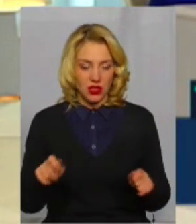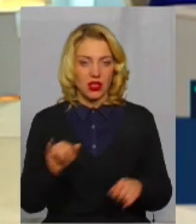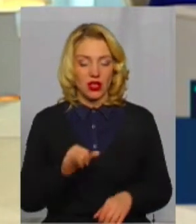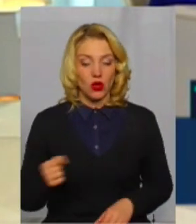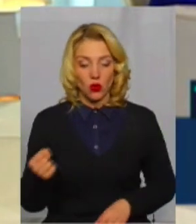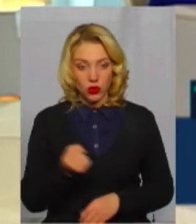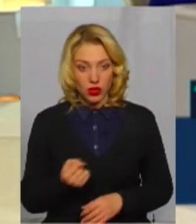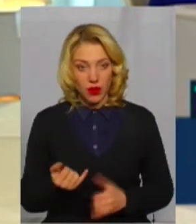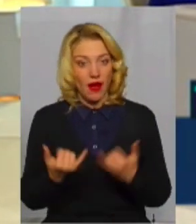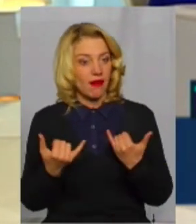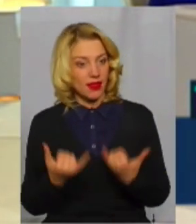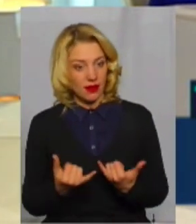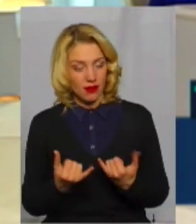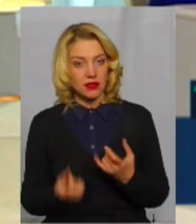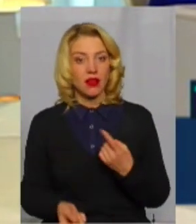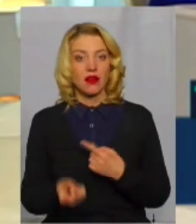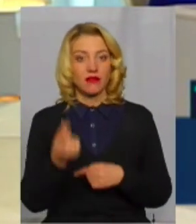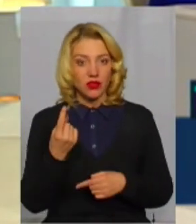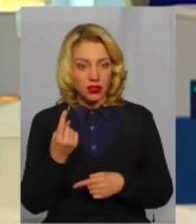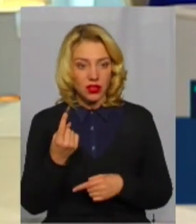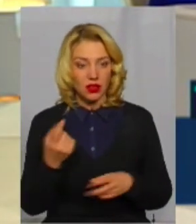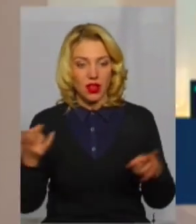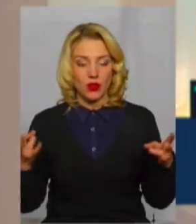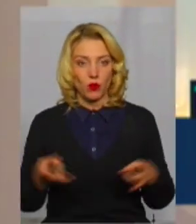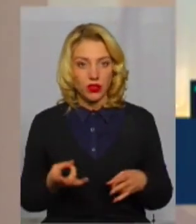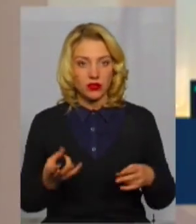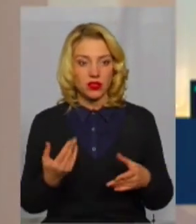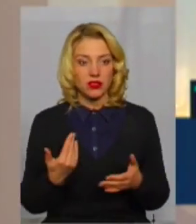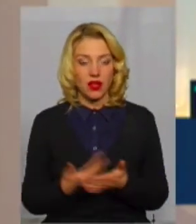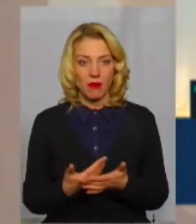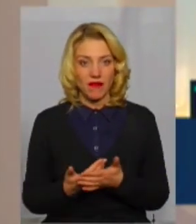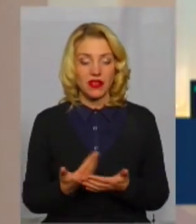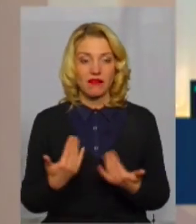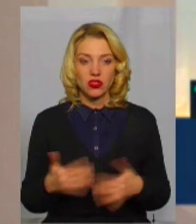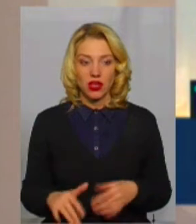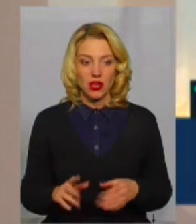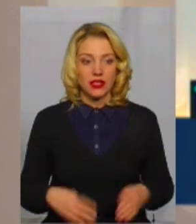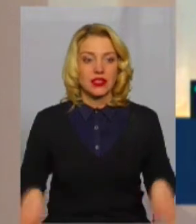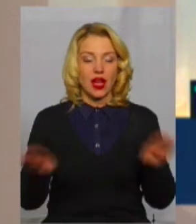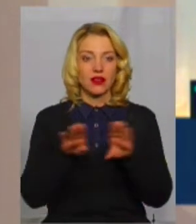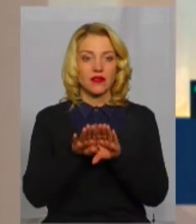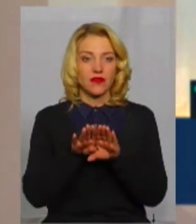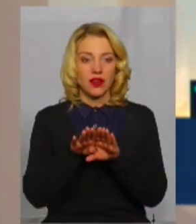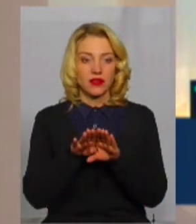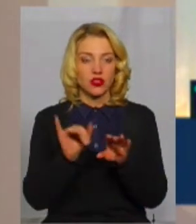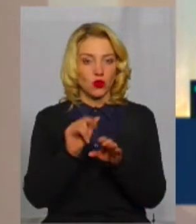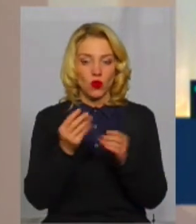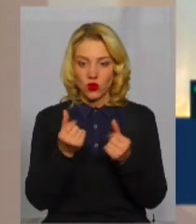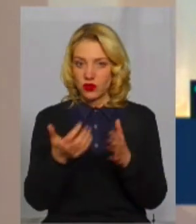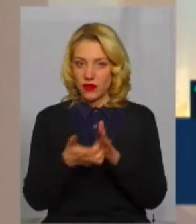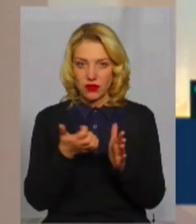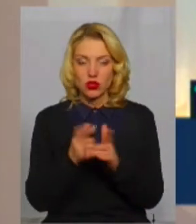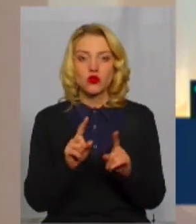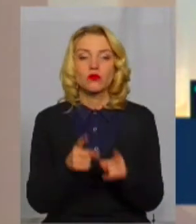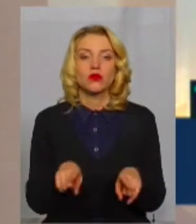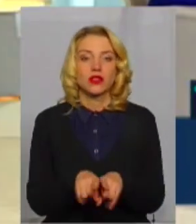а наразі виникла необхідність, напевно, вже закривати коштів не вистачає. Чому так